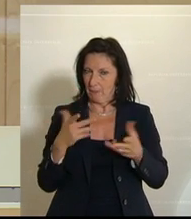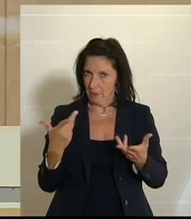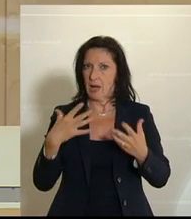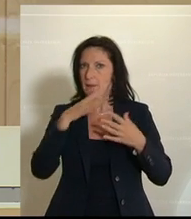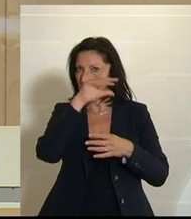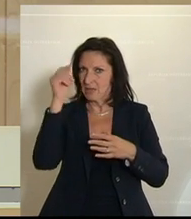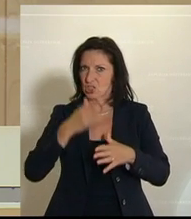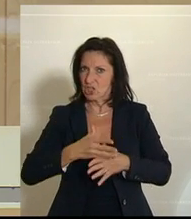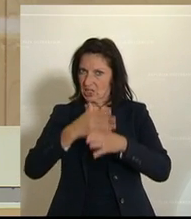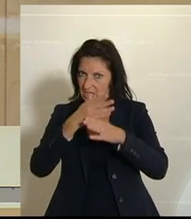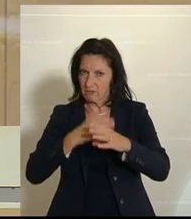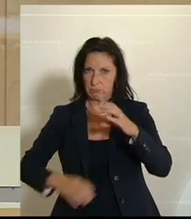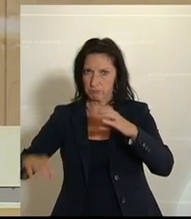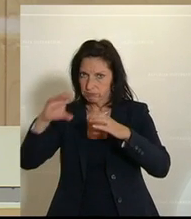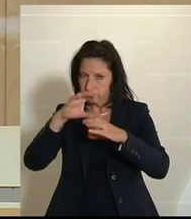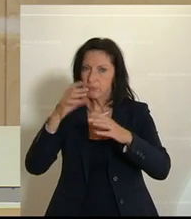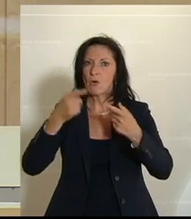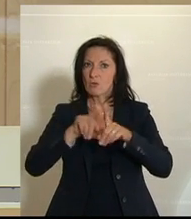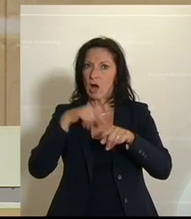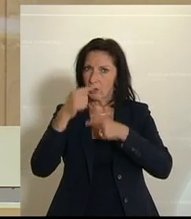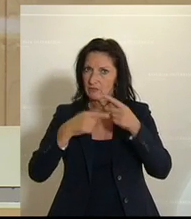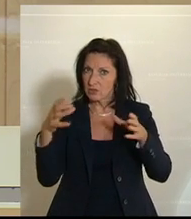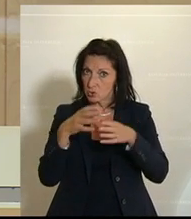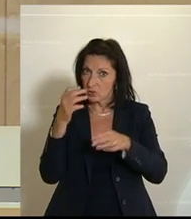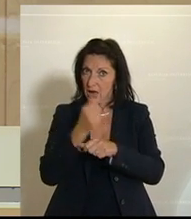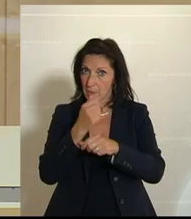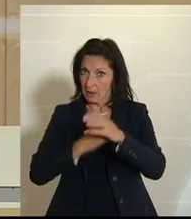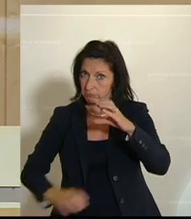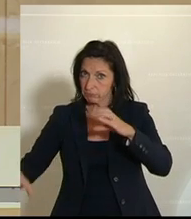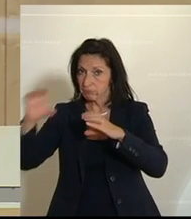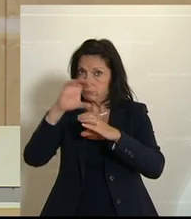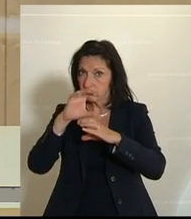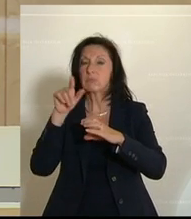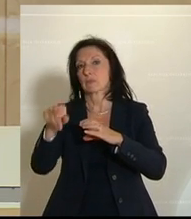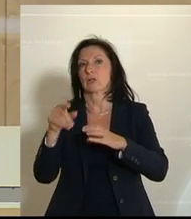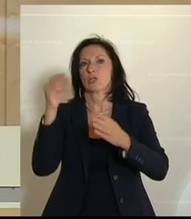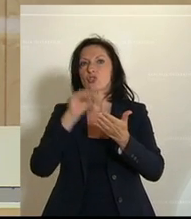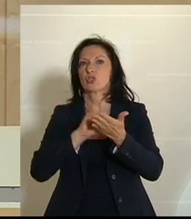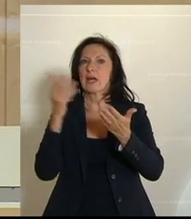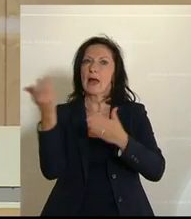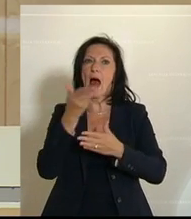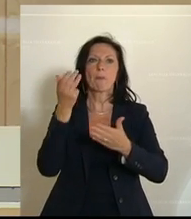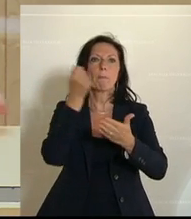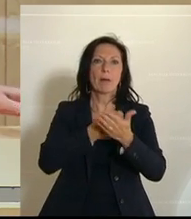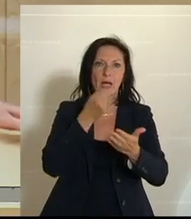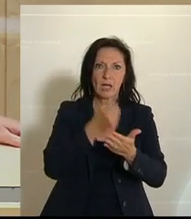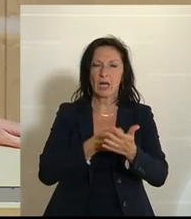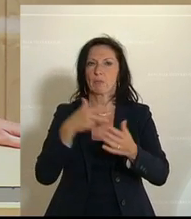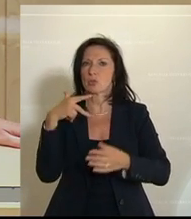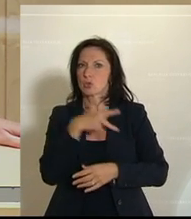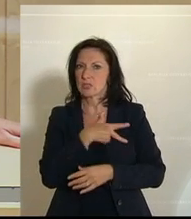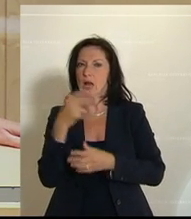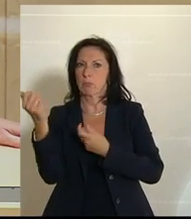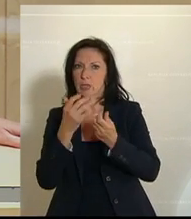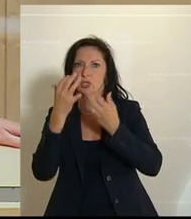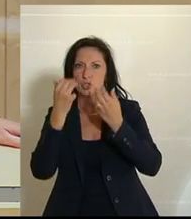humanitären Hilfe und der Mittel der bi- und multilateralen Entwicklungszusammenarbeit spricht von Armutsbekämpfung, sozialer und politischer Stabilität